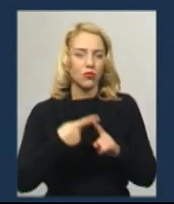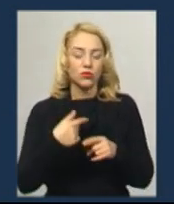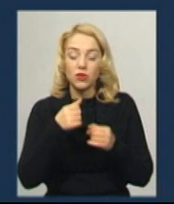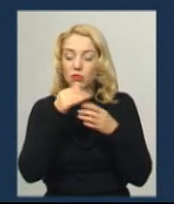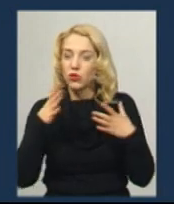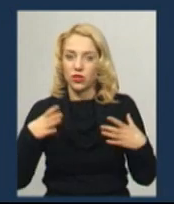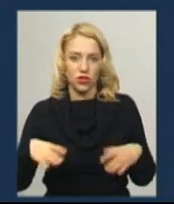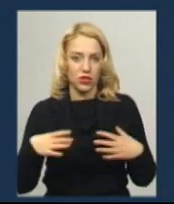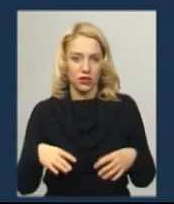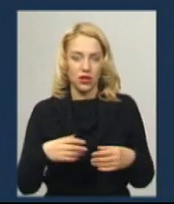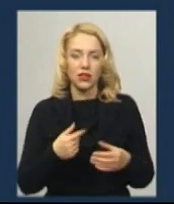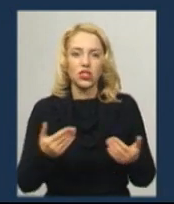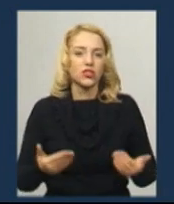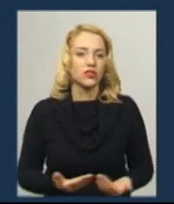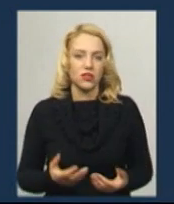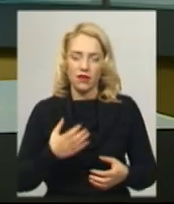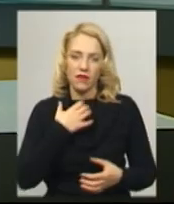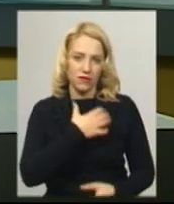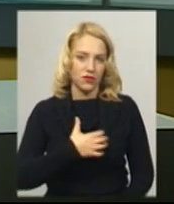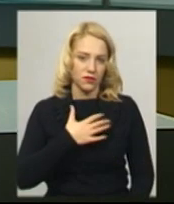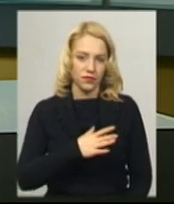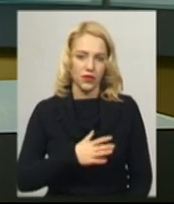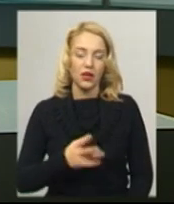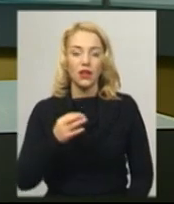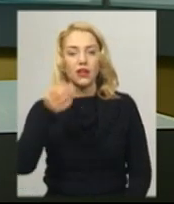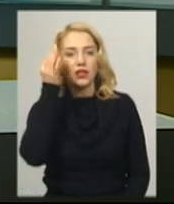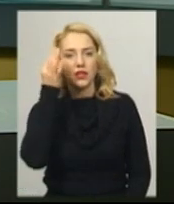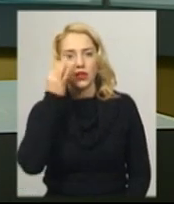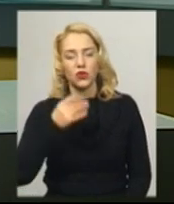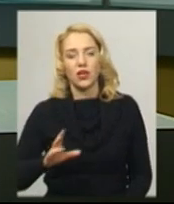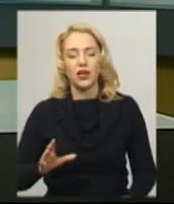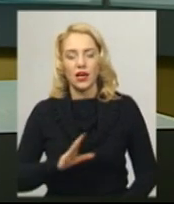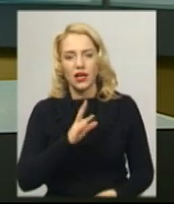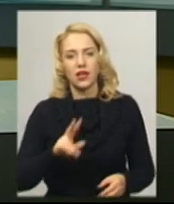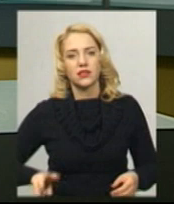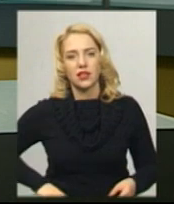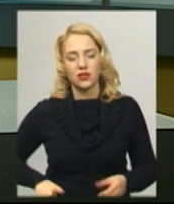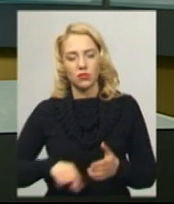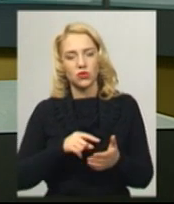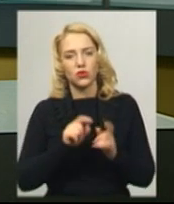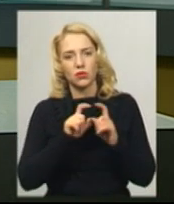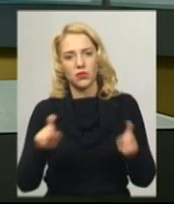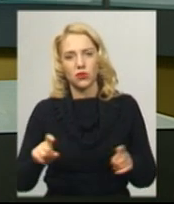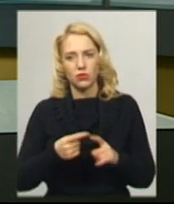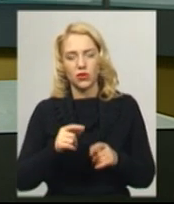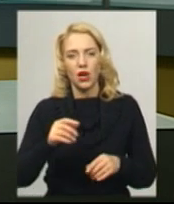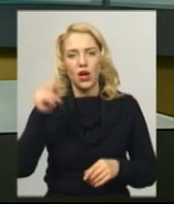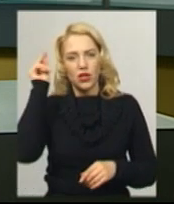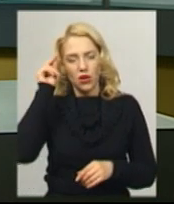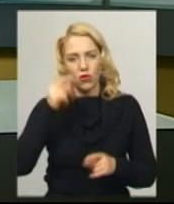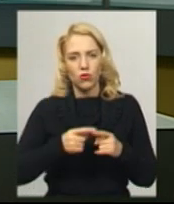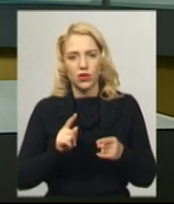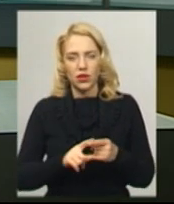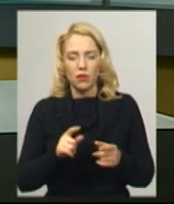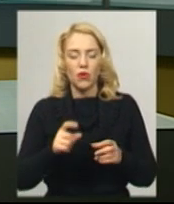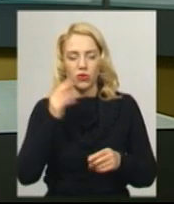сплиття на волосинці було. Нагадаю, екс-директора міського департаменту освіти і науки підозрюють у порушенні